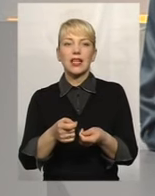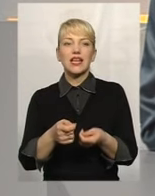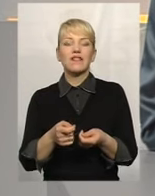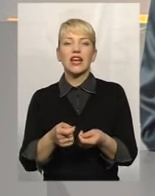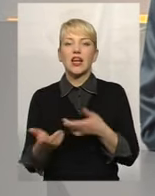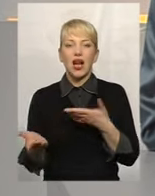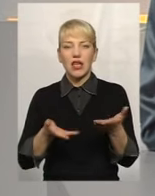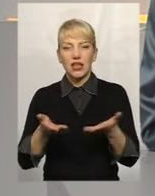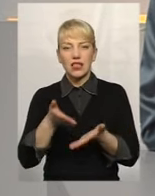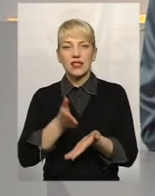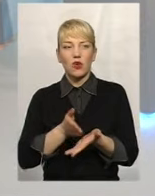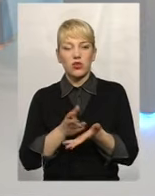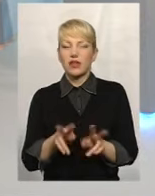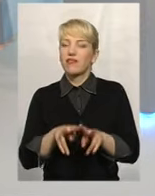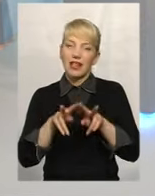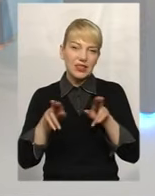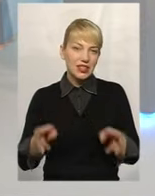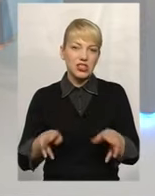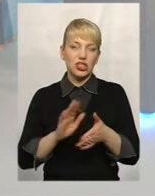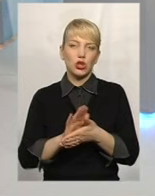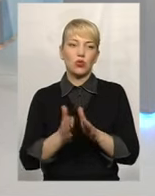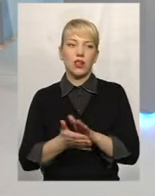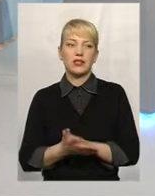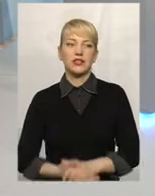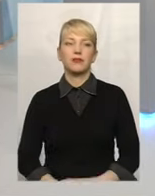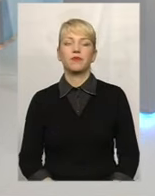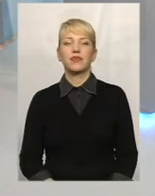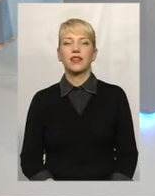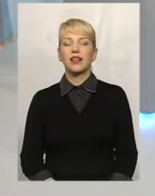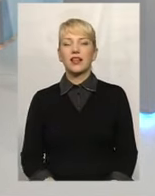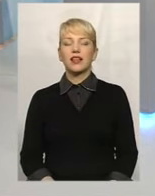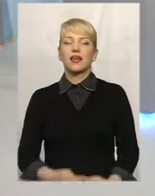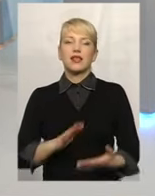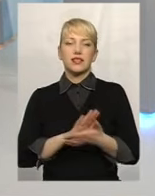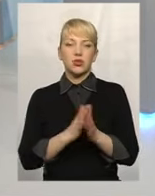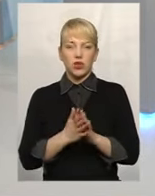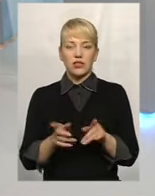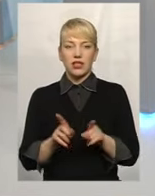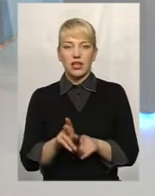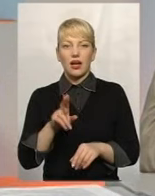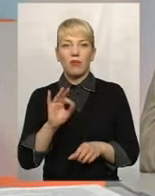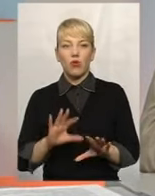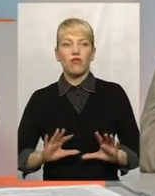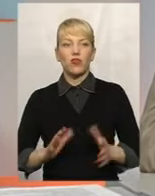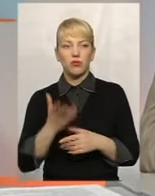який знаходиться в такій же ситуації? Ситуація наступна. У випадку, коли